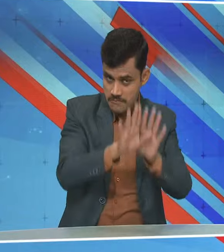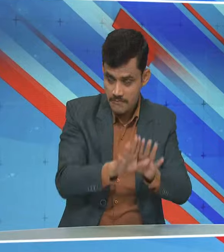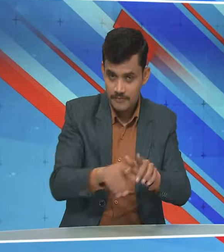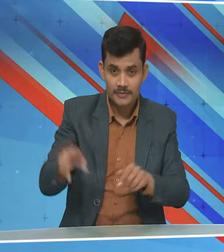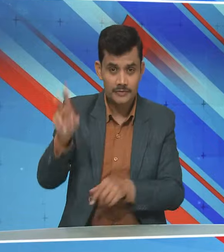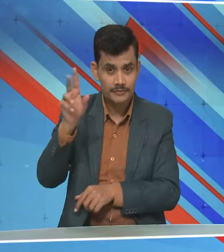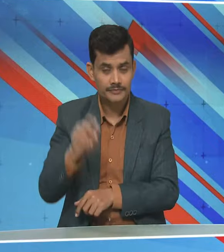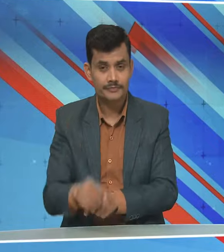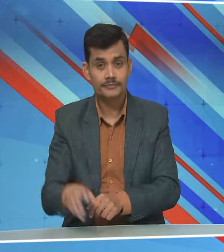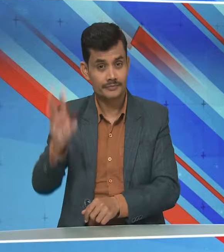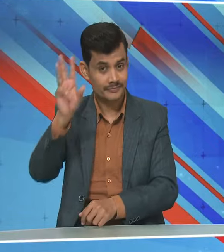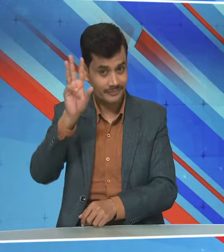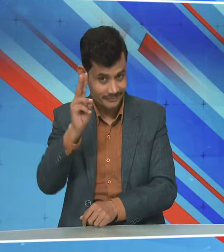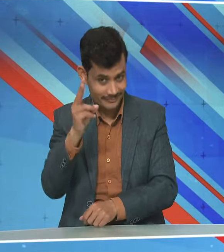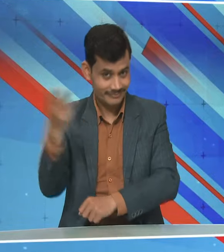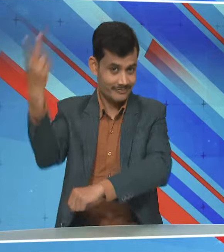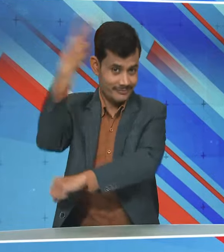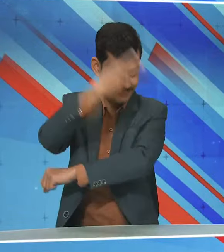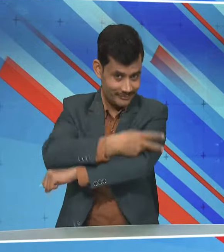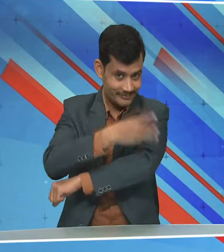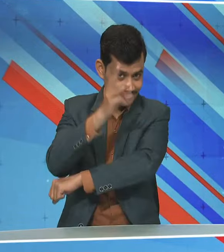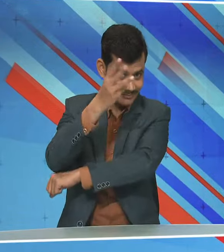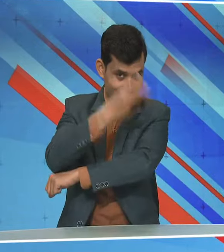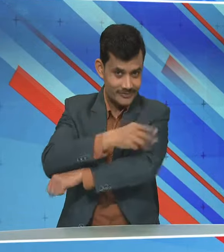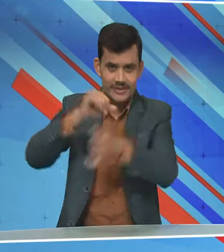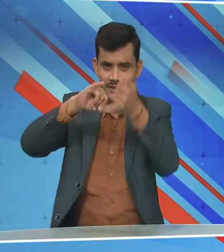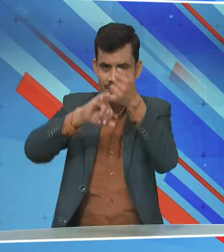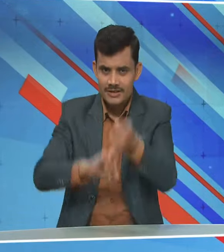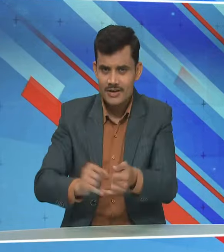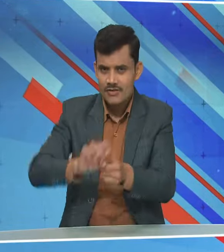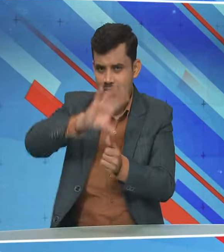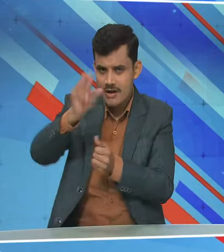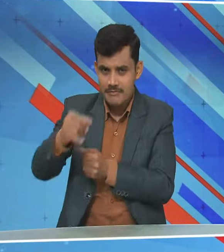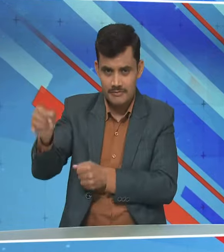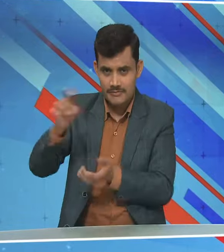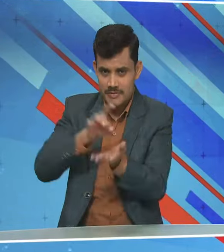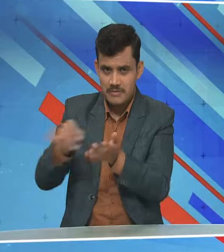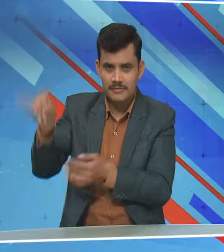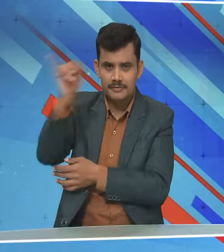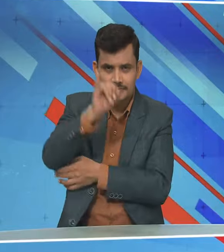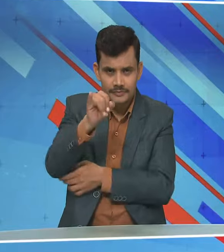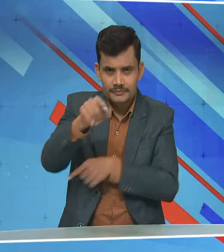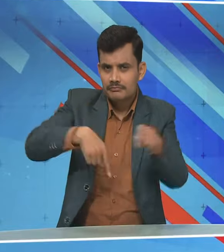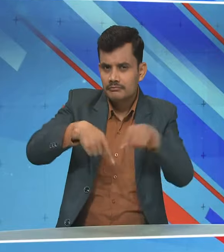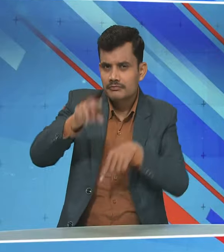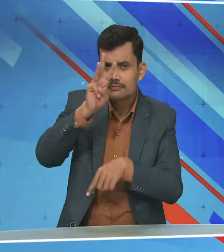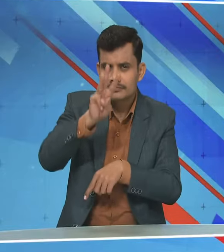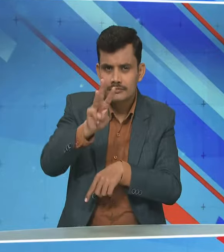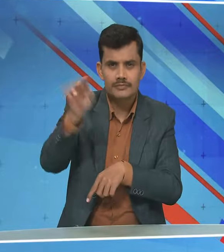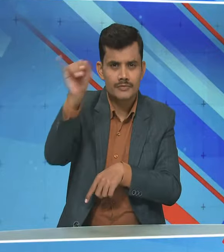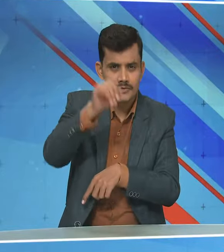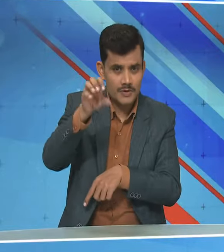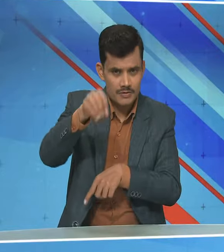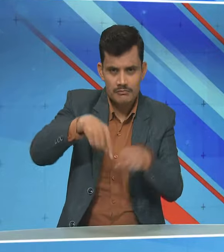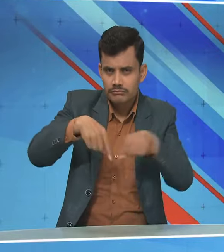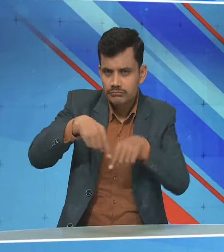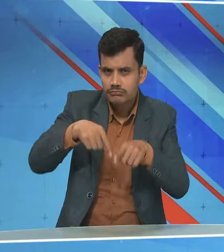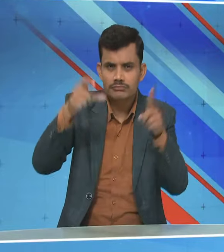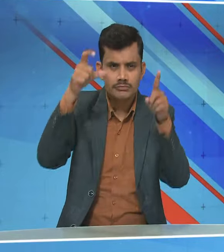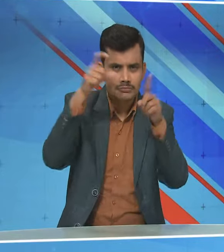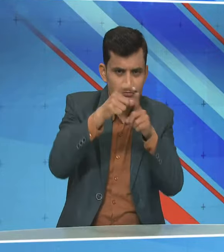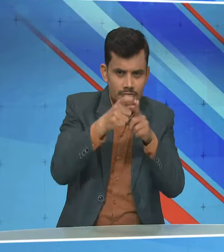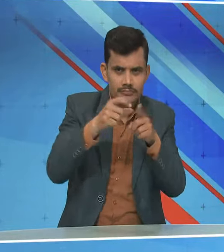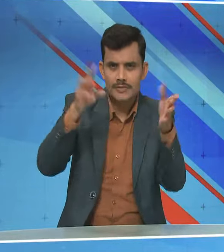थी तीसरे दिन दक्षिन अफरीका की टीम में 6 विकेट पर 360 रन से आगे खेलना शुरू किया दीन एलगर ने